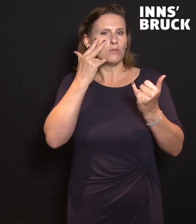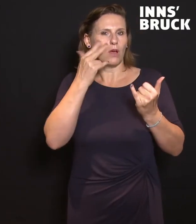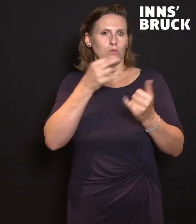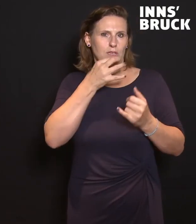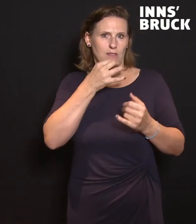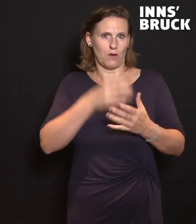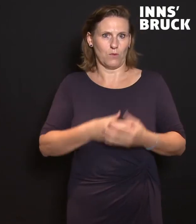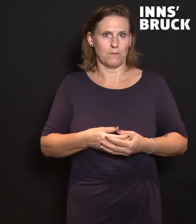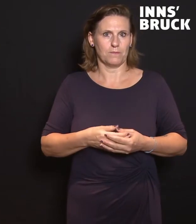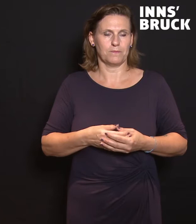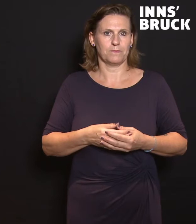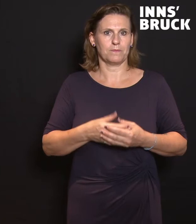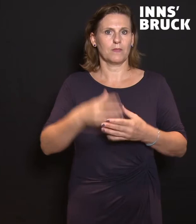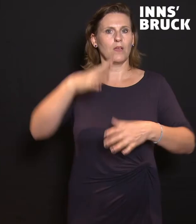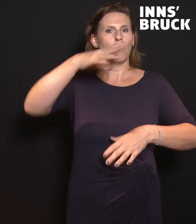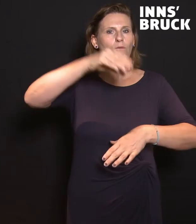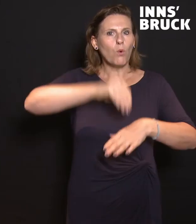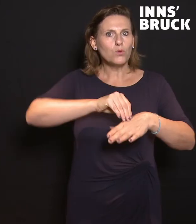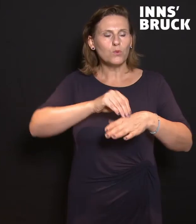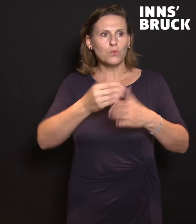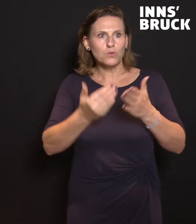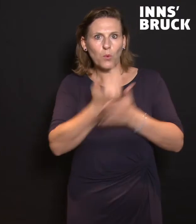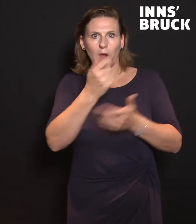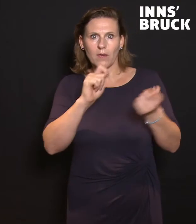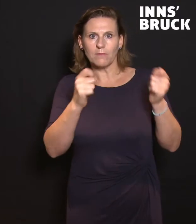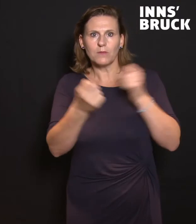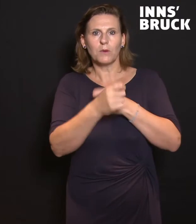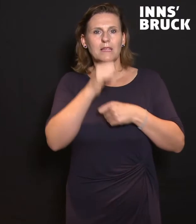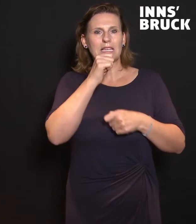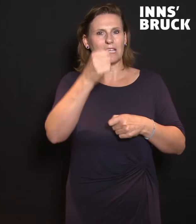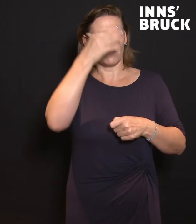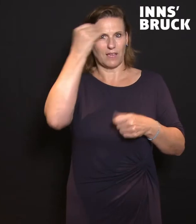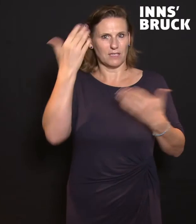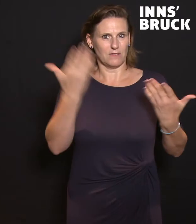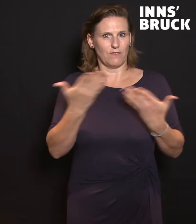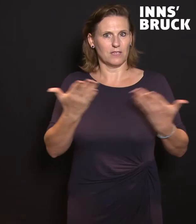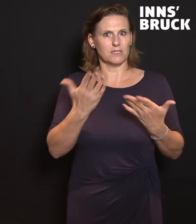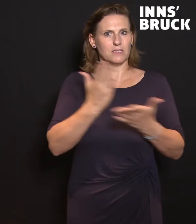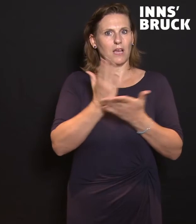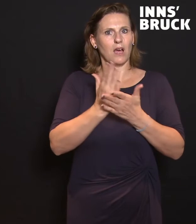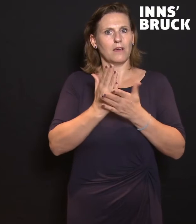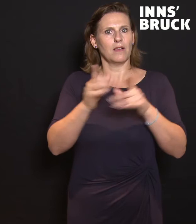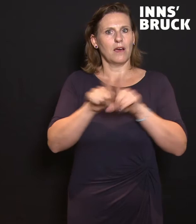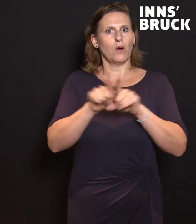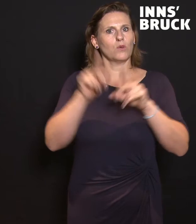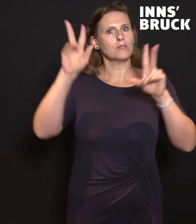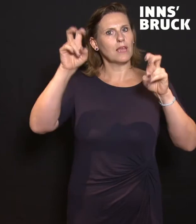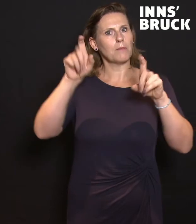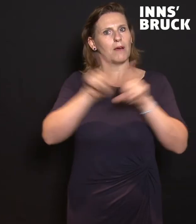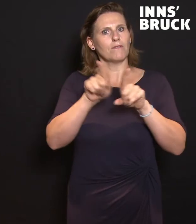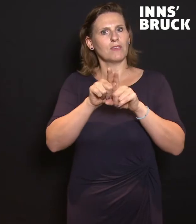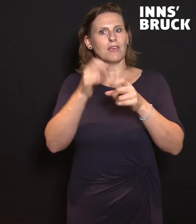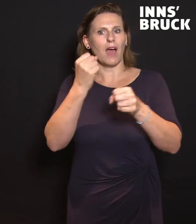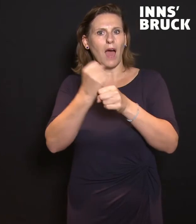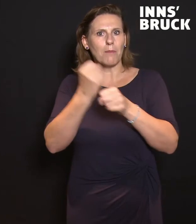Bei der Wohnraumschaffung dürfen wir natürlich auch nicht vergessen, dass, wie ich schon vorher angedeutet habe, das Thema Wohnen und Arbeiten in Zukunft eine Rolle spielen